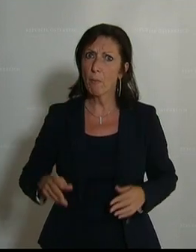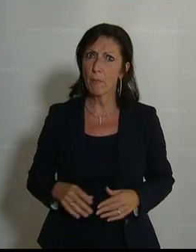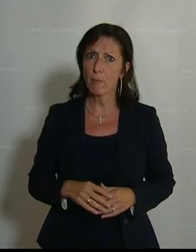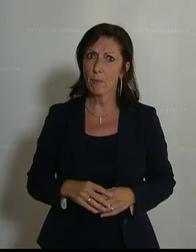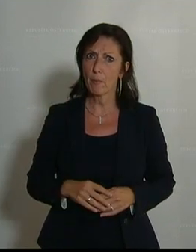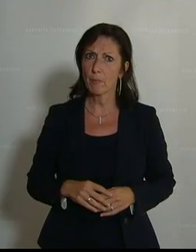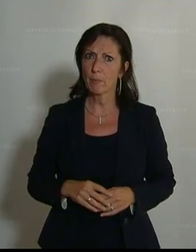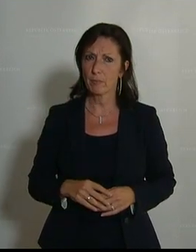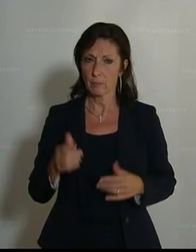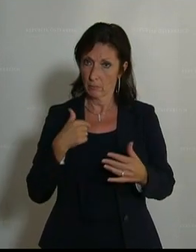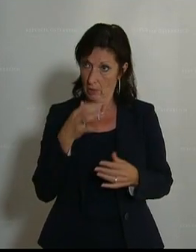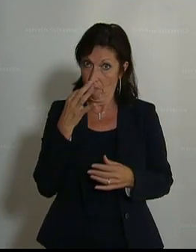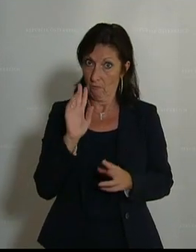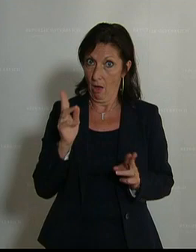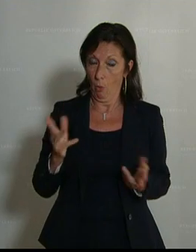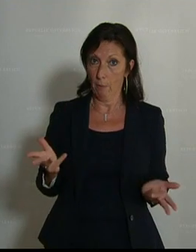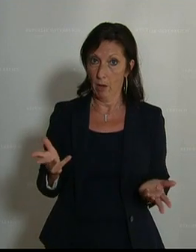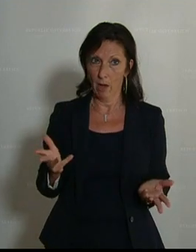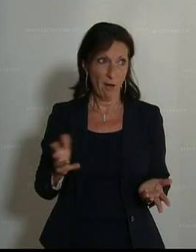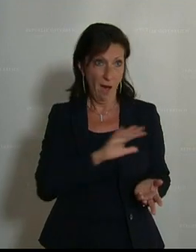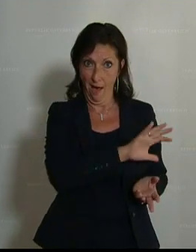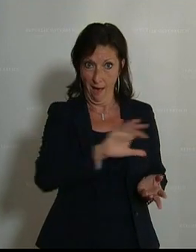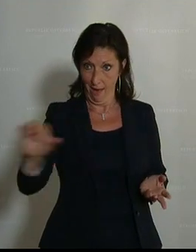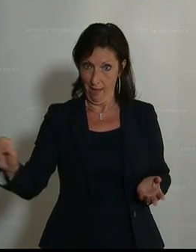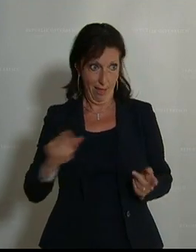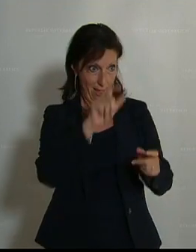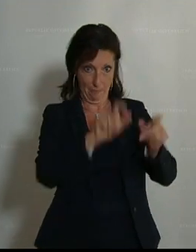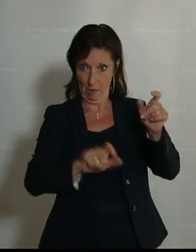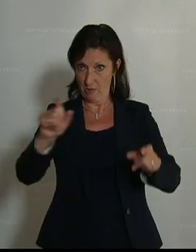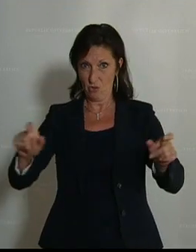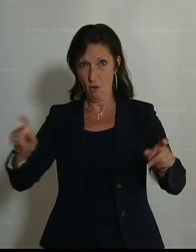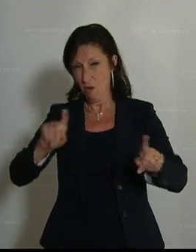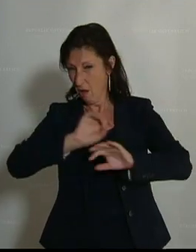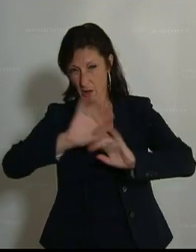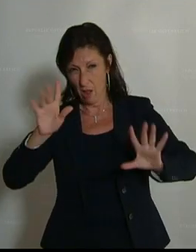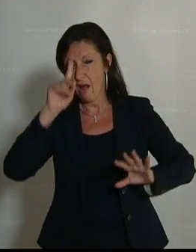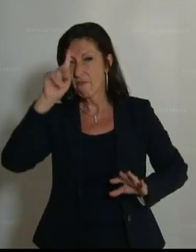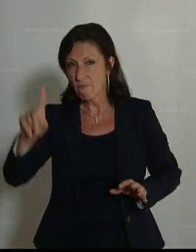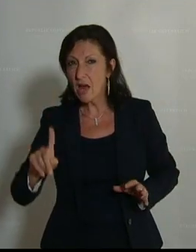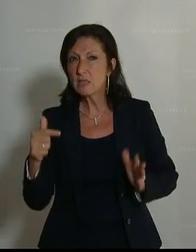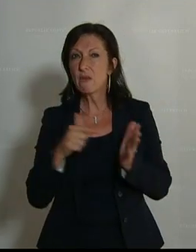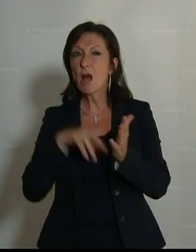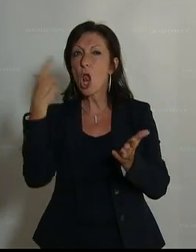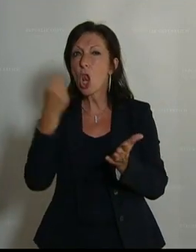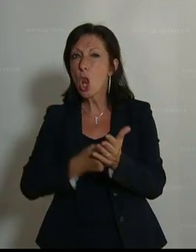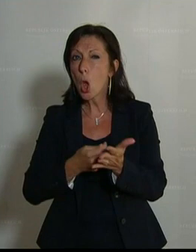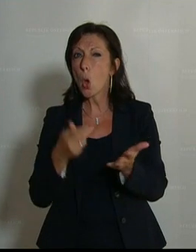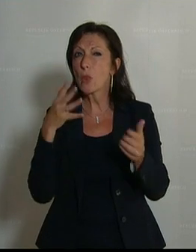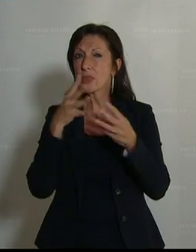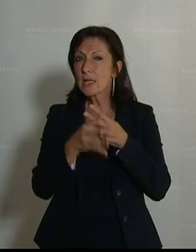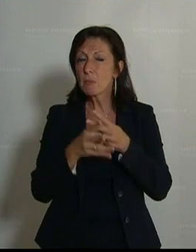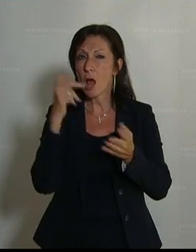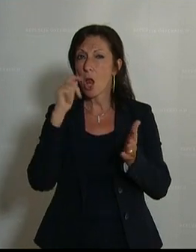Das ist eine rhetorische Frage. Weil wir alle, die wir hier sitzen, kennen die Gründe, wieso das so ist. Auf Mangel der Lohntransparenz folgt der